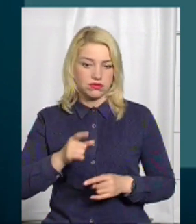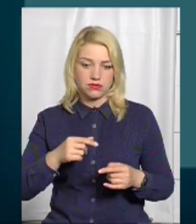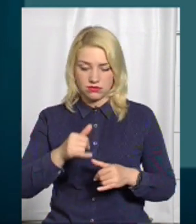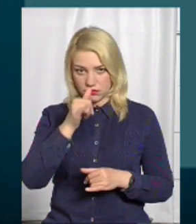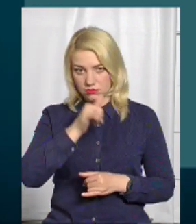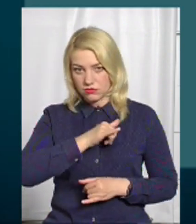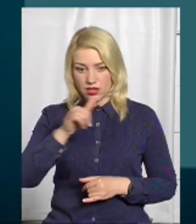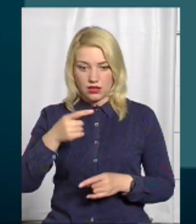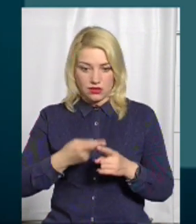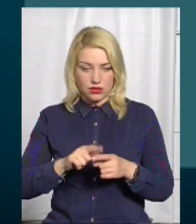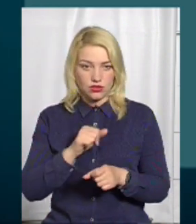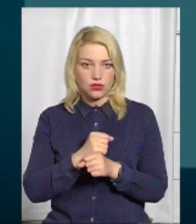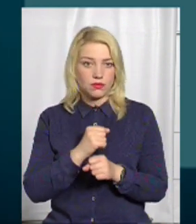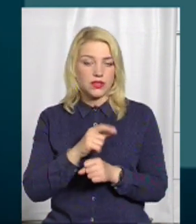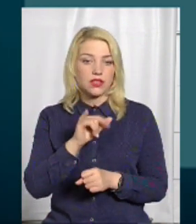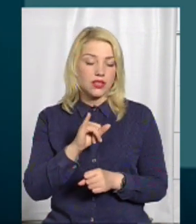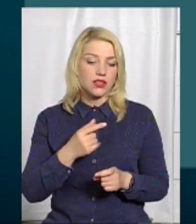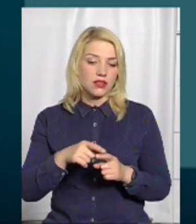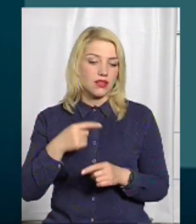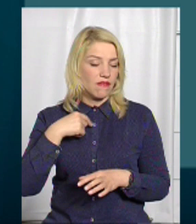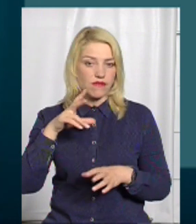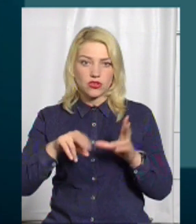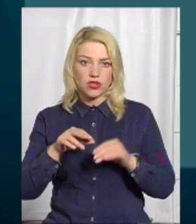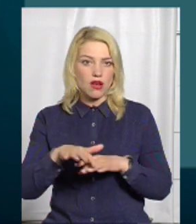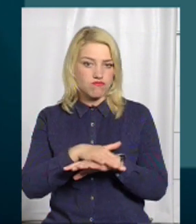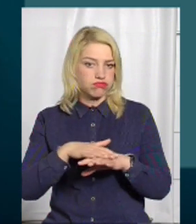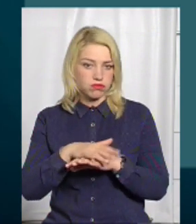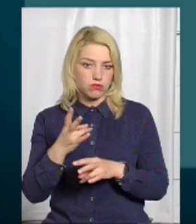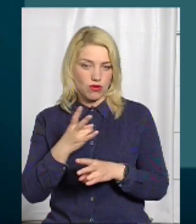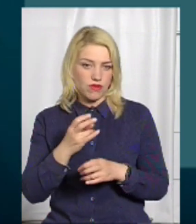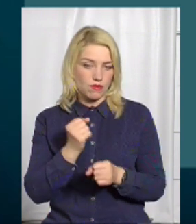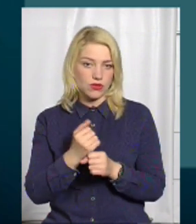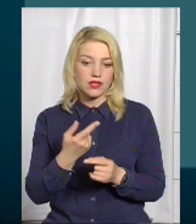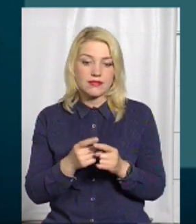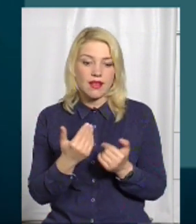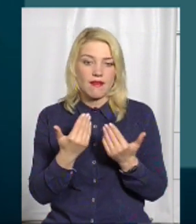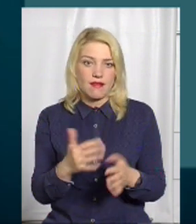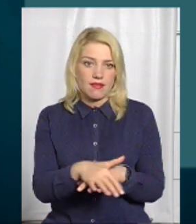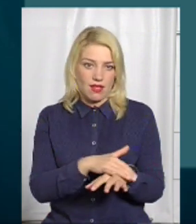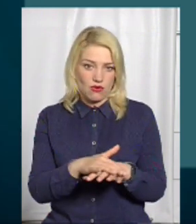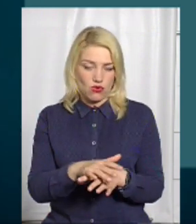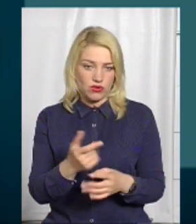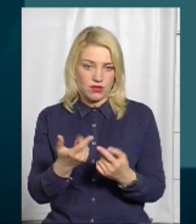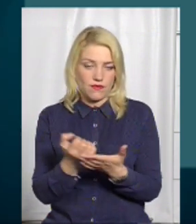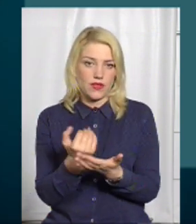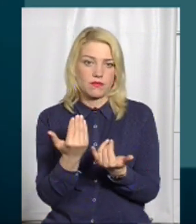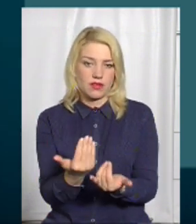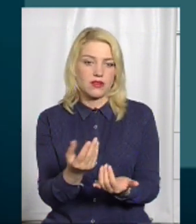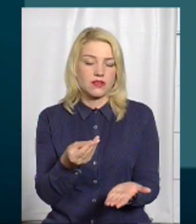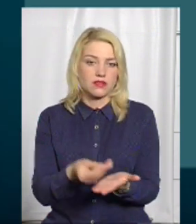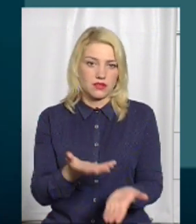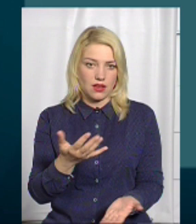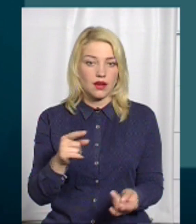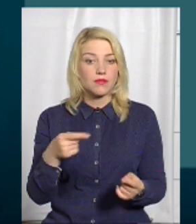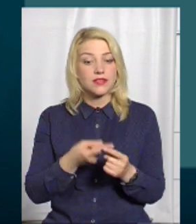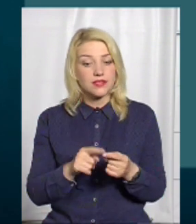зробити. Я вважаю, що громада понад усе повинна працювати. Це їхнє, це їхнє надбання, це їхній скарб. Вони мають